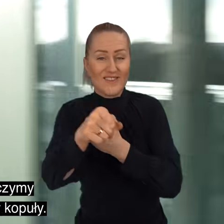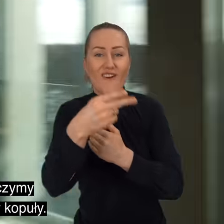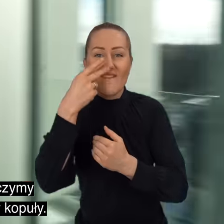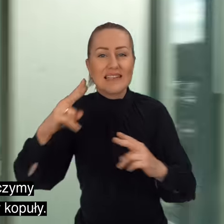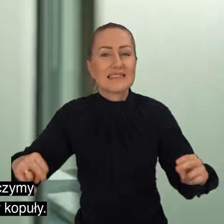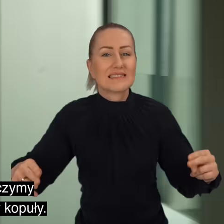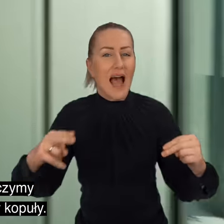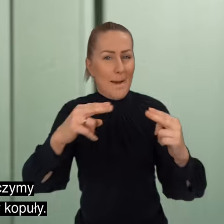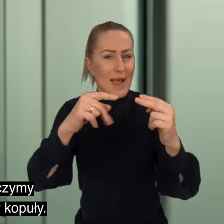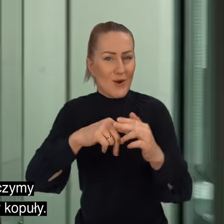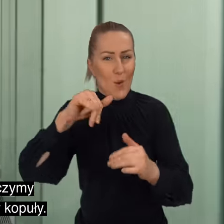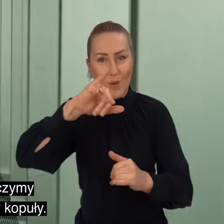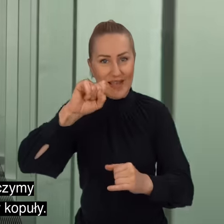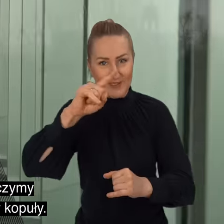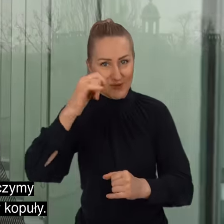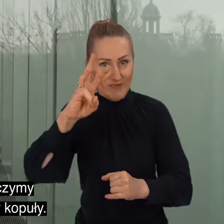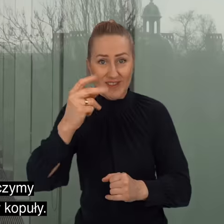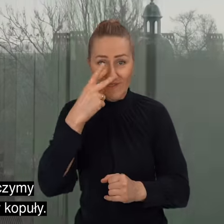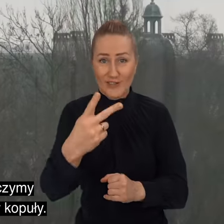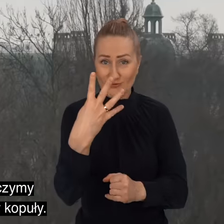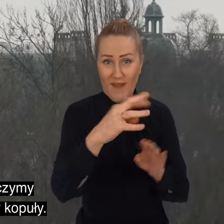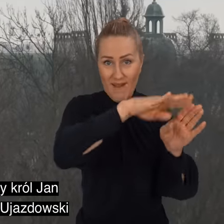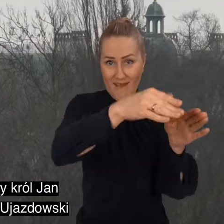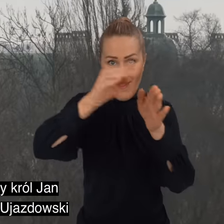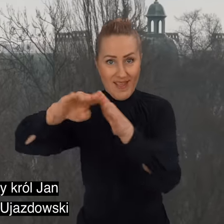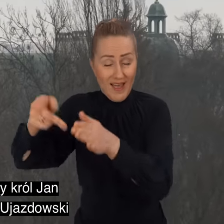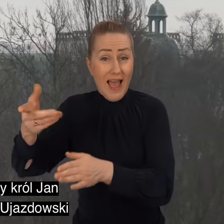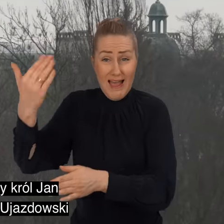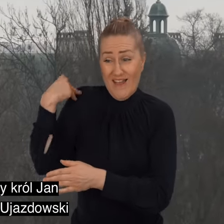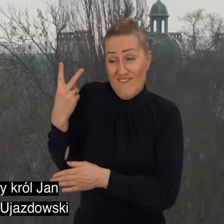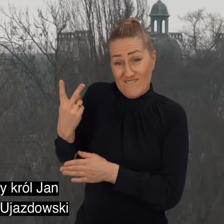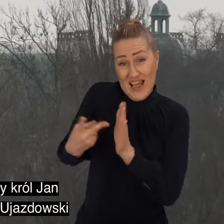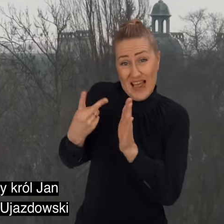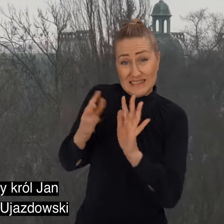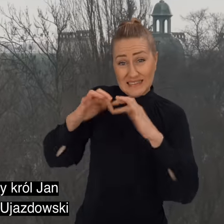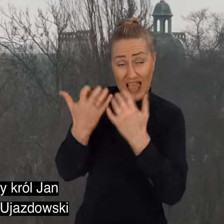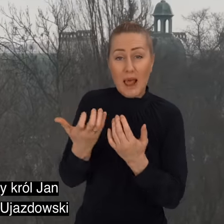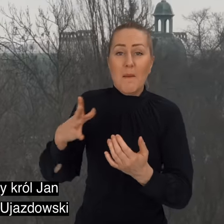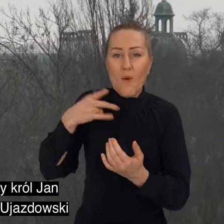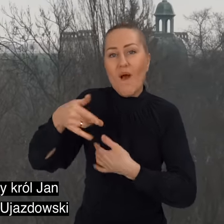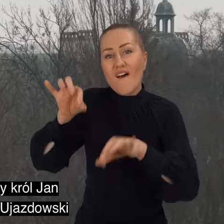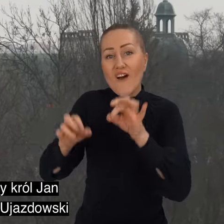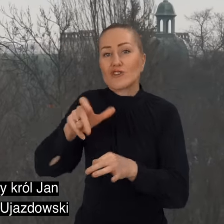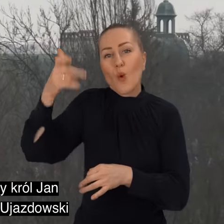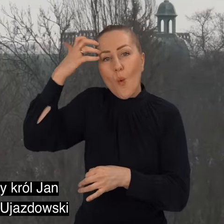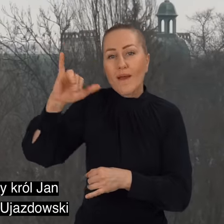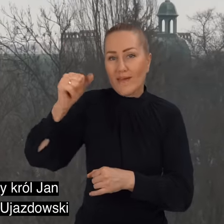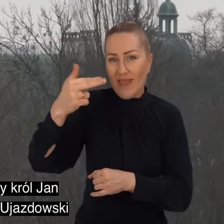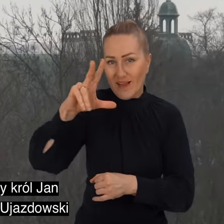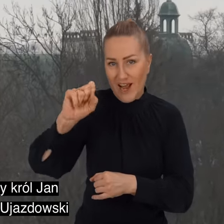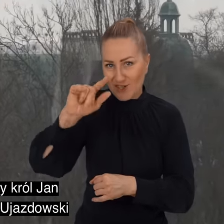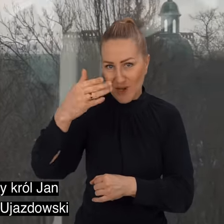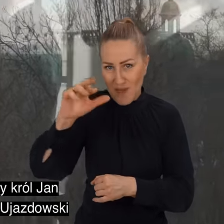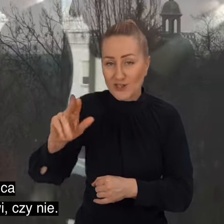zobaczymy zamek ujazdowski i jego cztery kopuły. Dwa sejmy zajmowały się tym, czy król Jan Kazimierz może przekazać